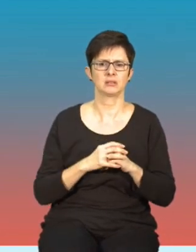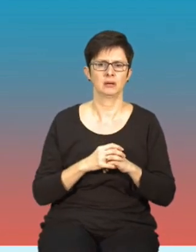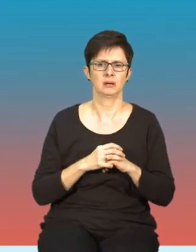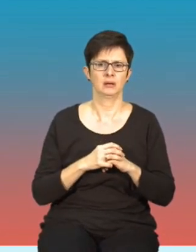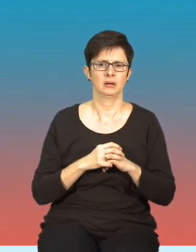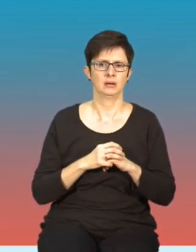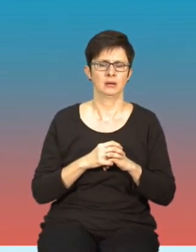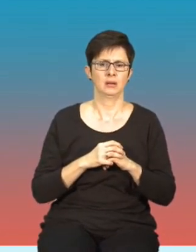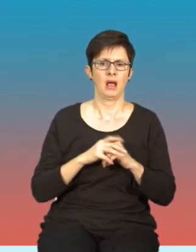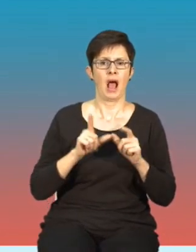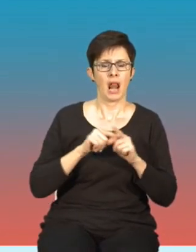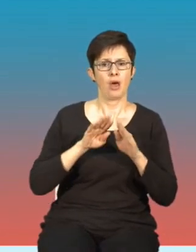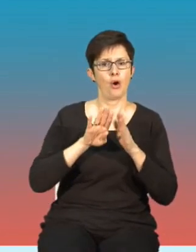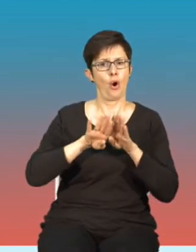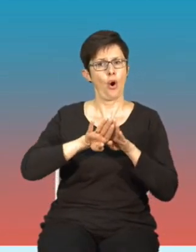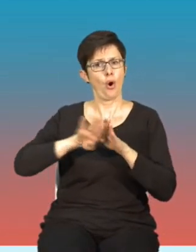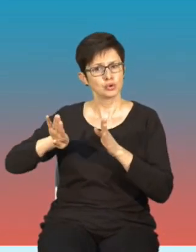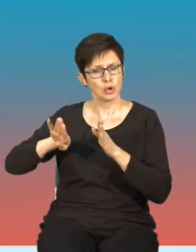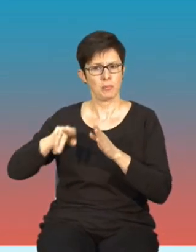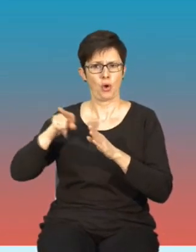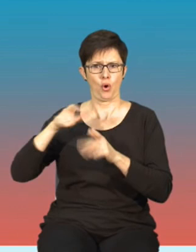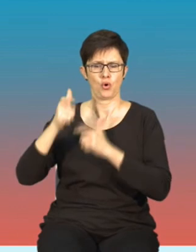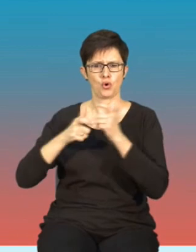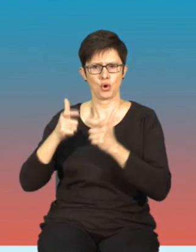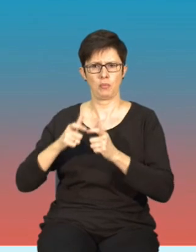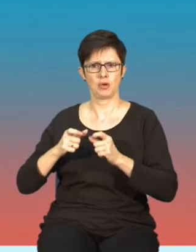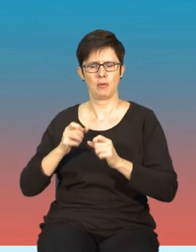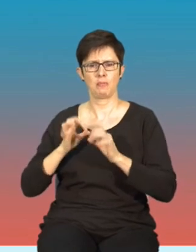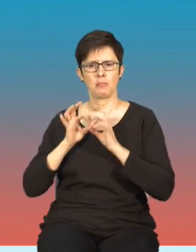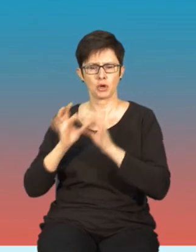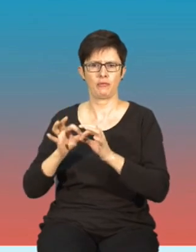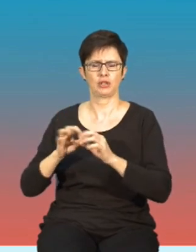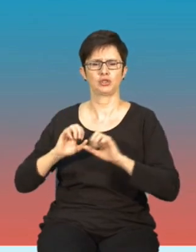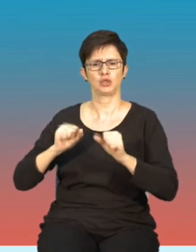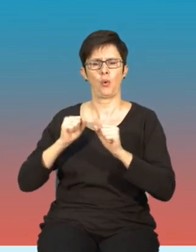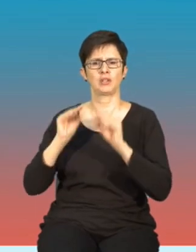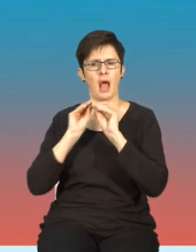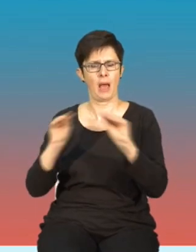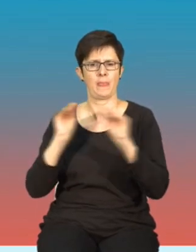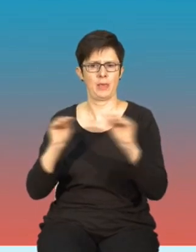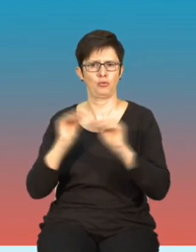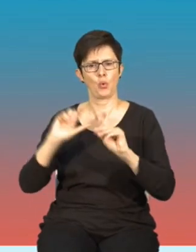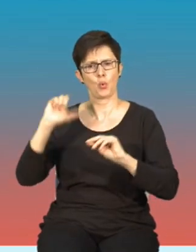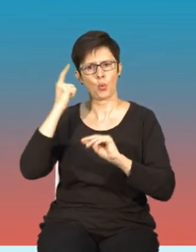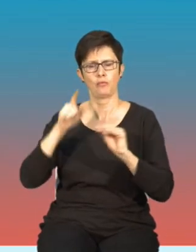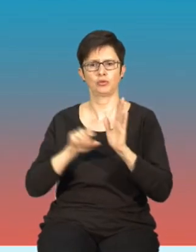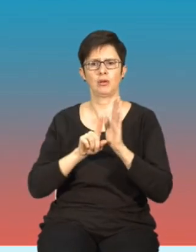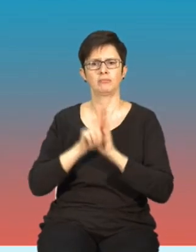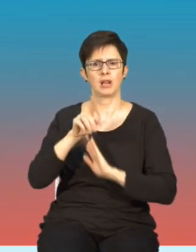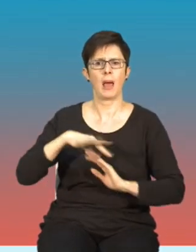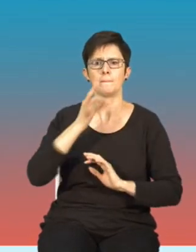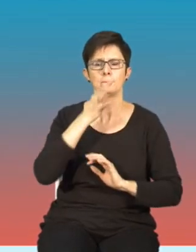ale na boku tych działań prowadzi różnorakie działania edukacyjne właśnie skierowane do młodzieży bez